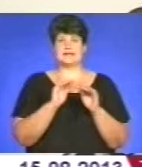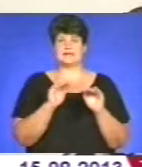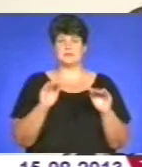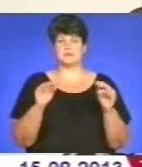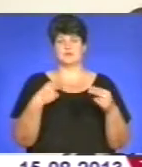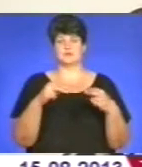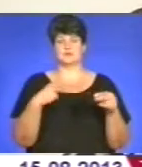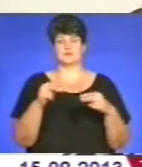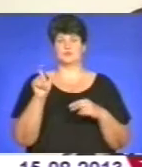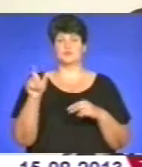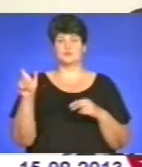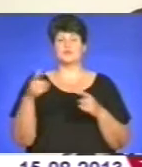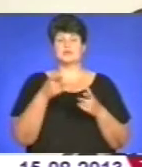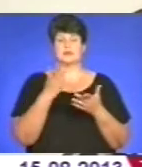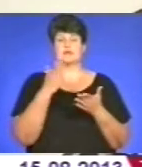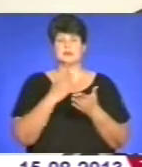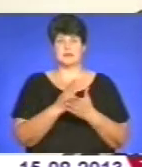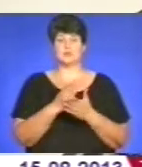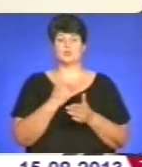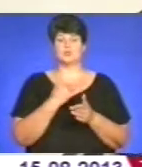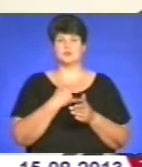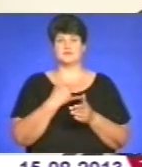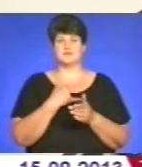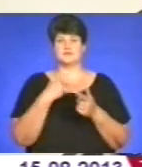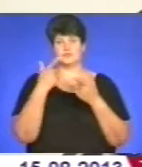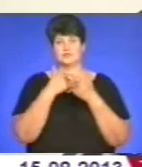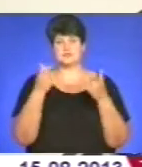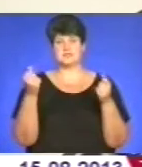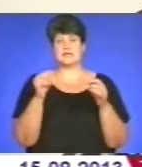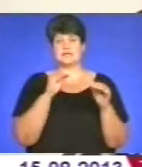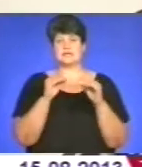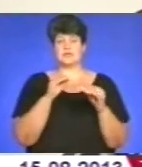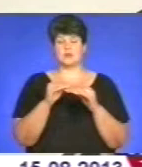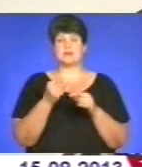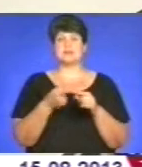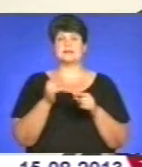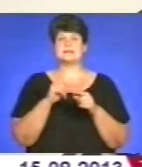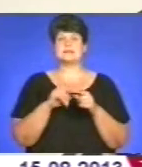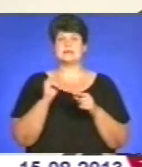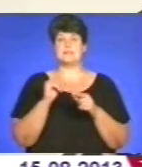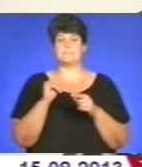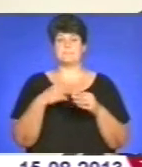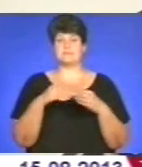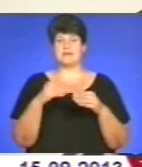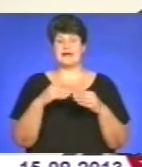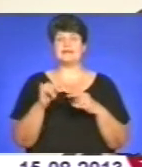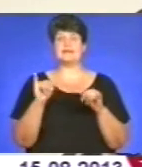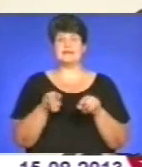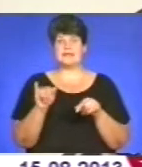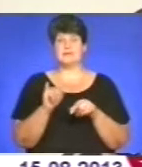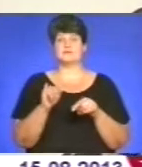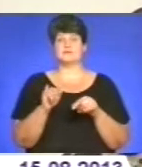Вони знаходяться в нас і в профінформаційних секторах ці матеріали, і знаходяться у секторах